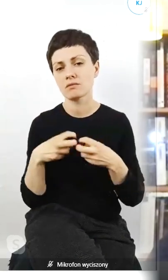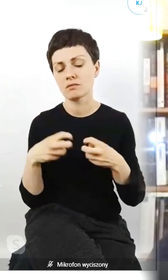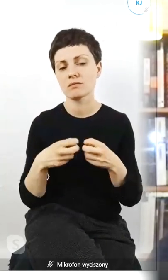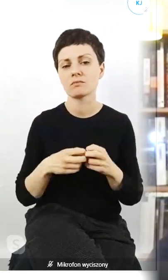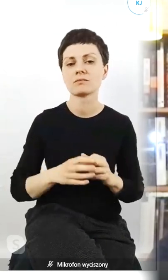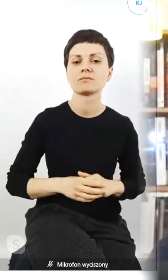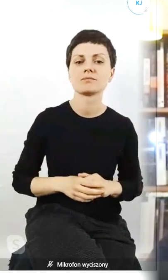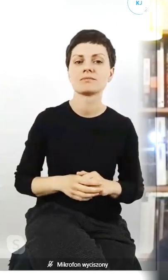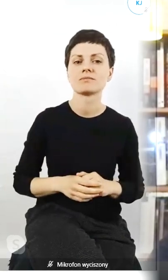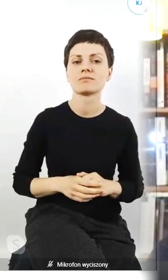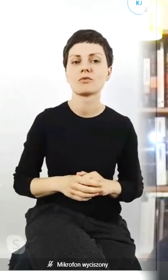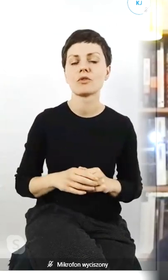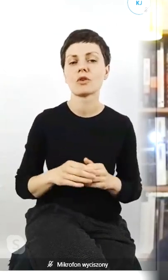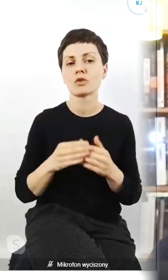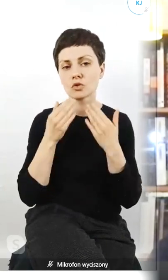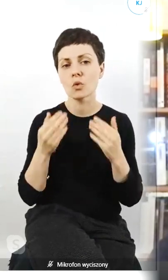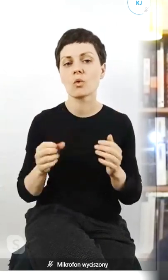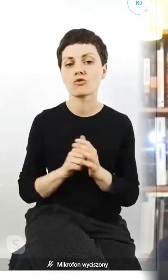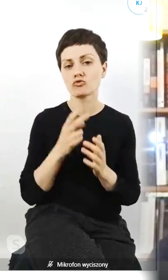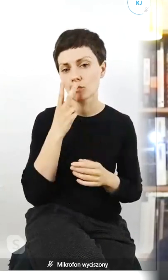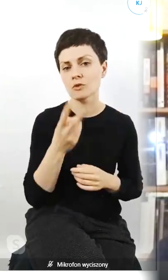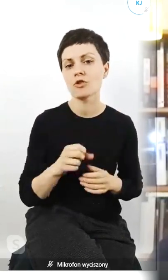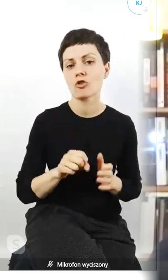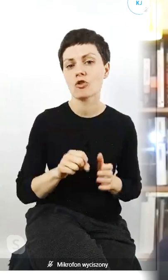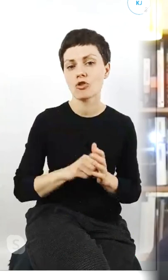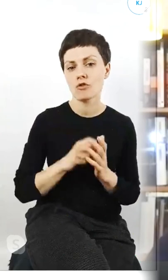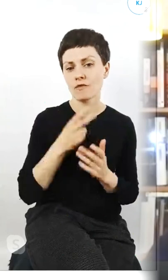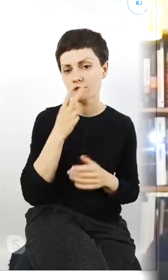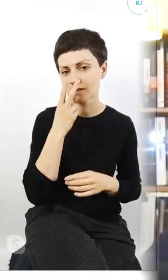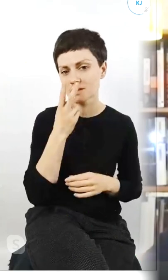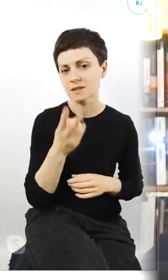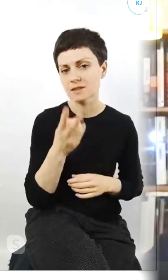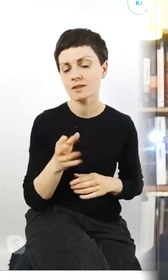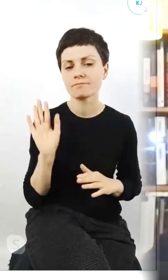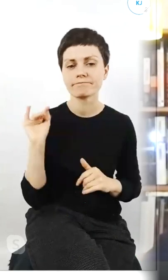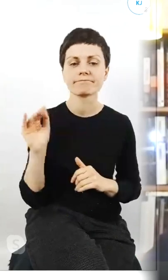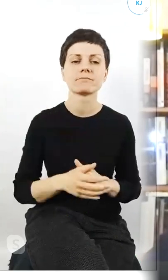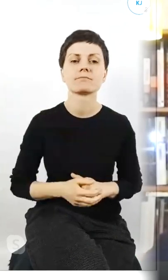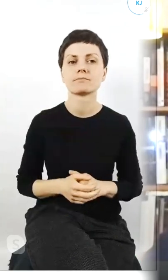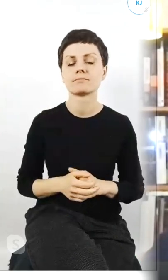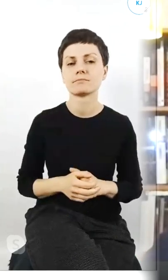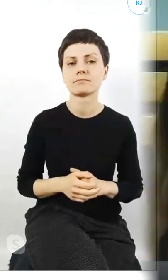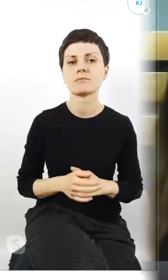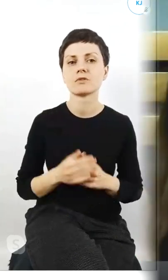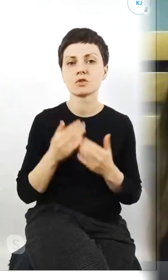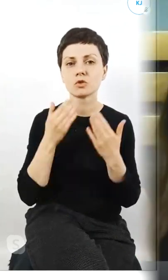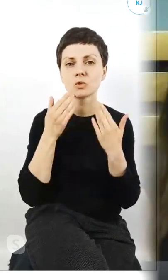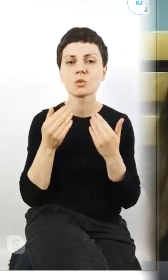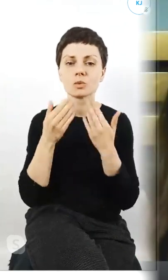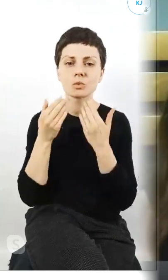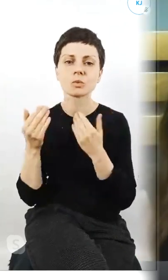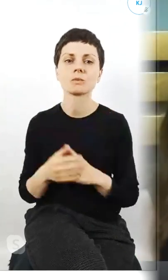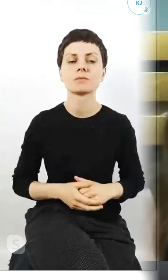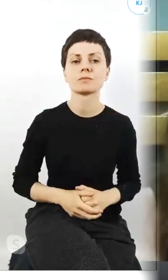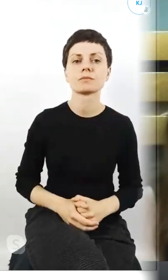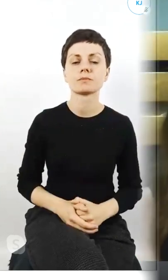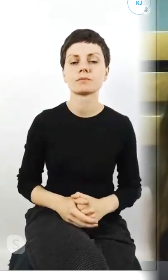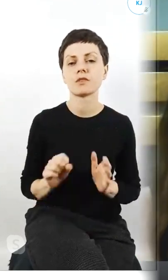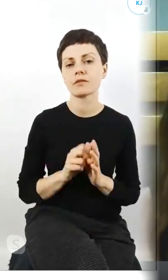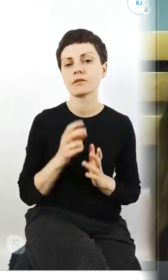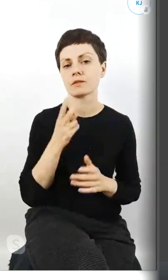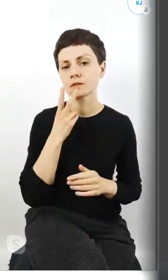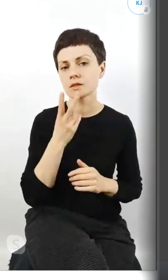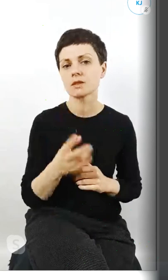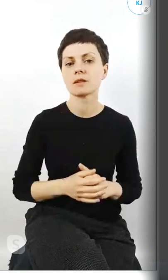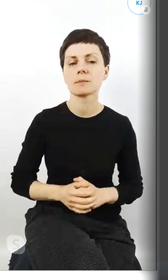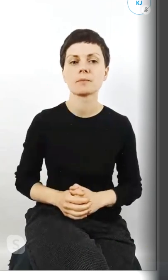do zobaczenia do widzenia Do widzenia Dziękuję i do słyszenia Dziękuję bardzo do widzenia Do widzenia